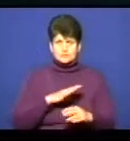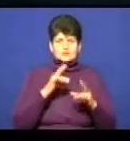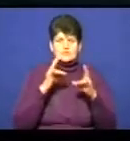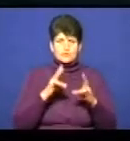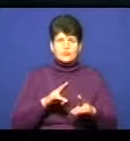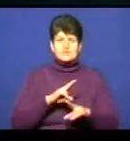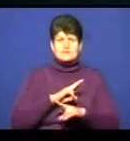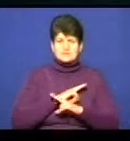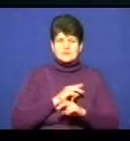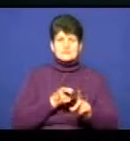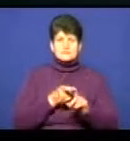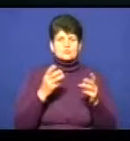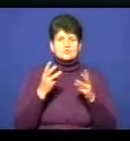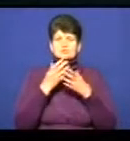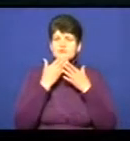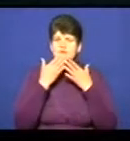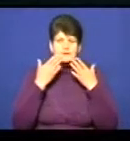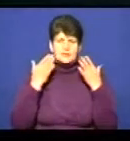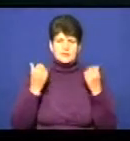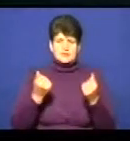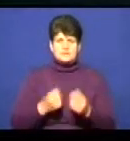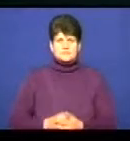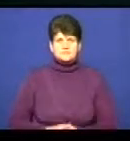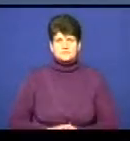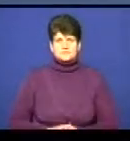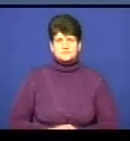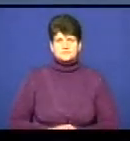загиблих внаслідок пожежі немає, розповіла Ірина Крупа.